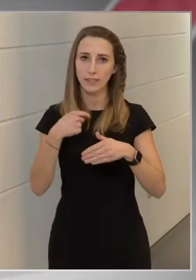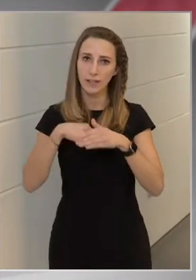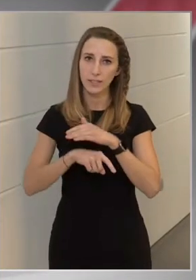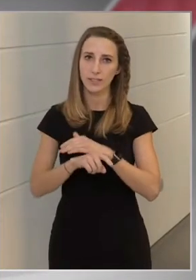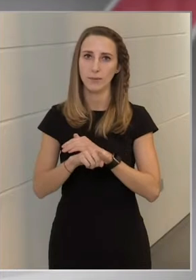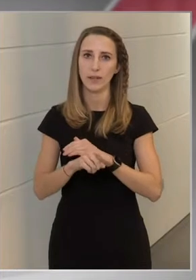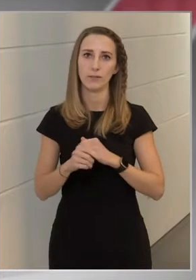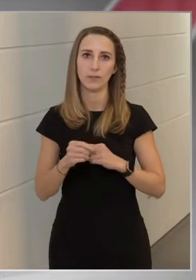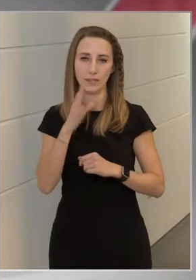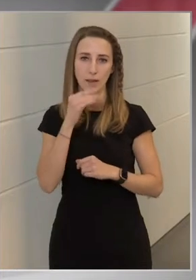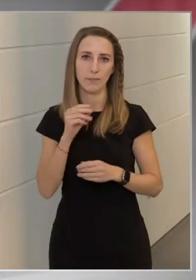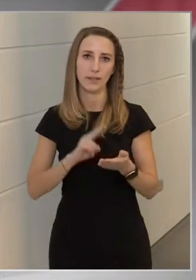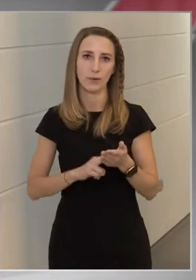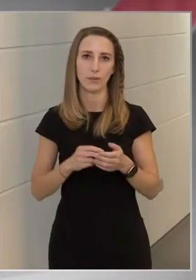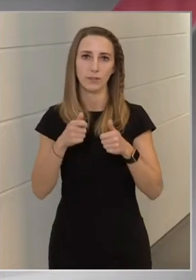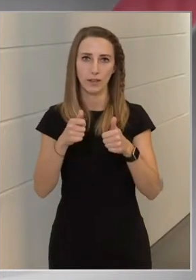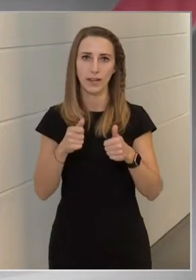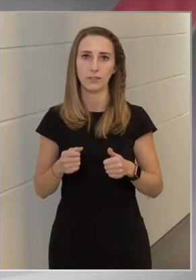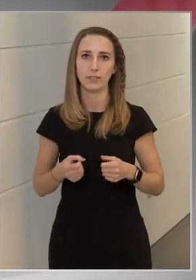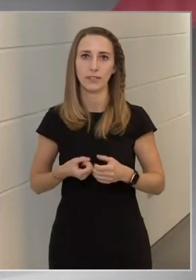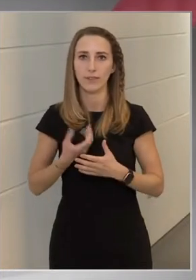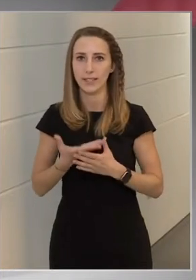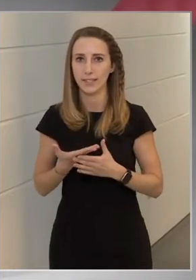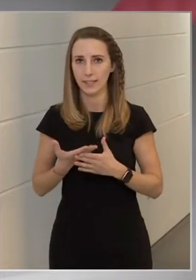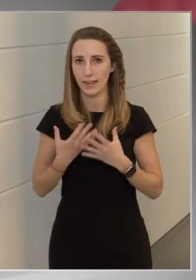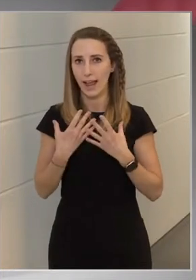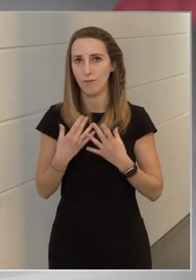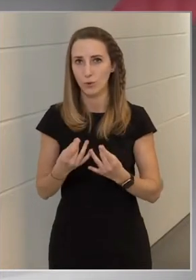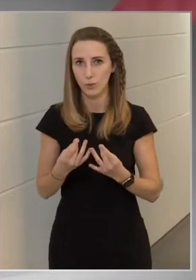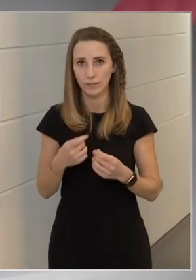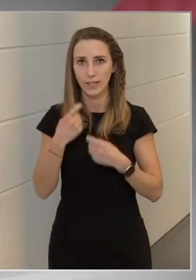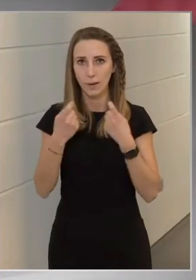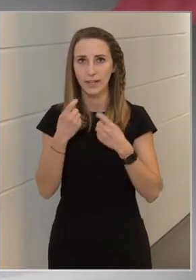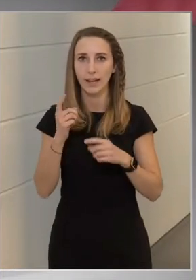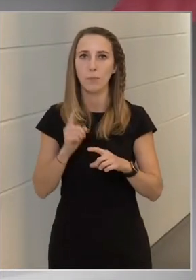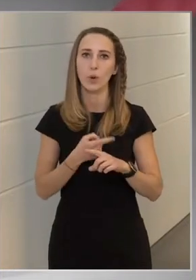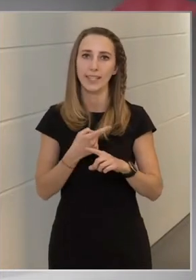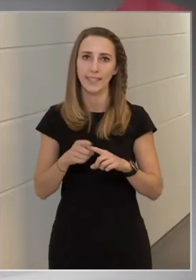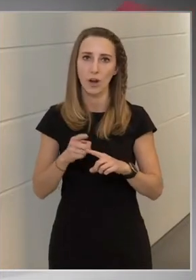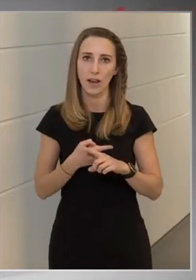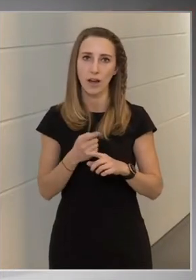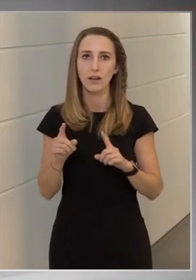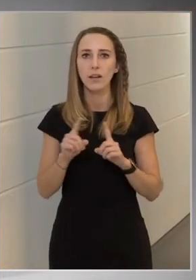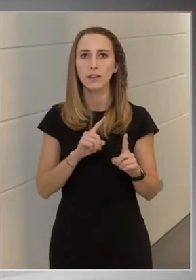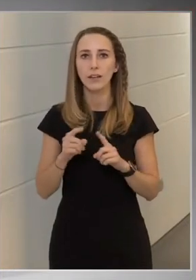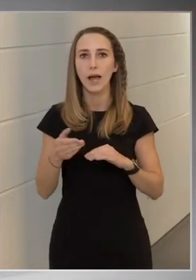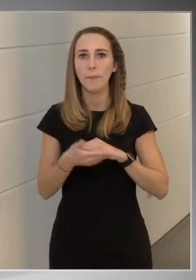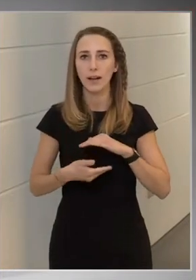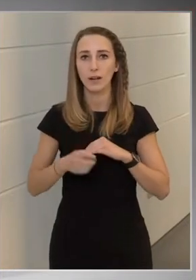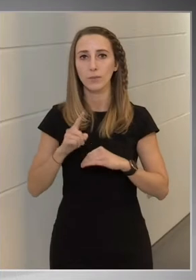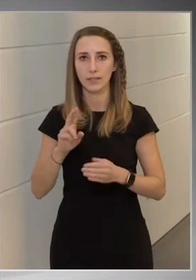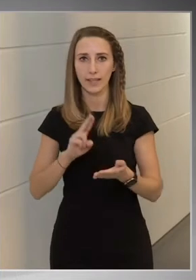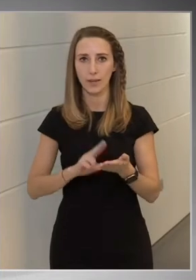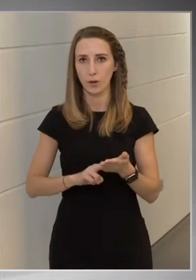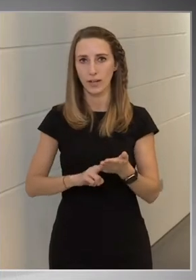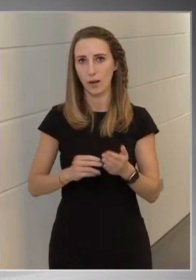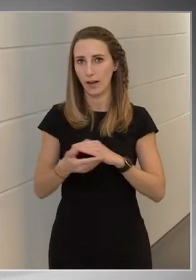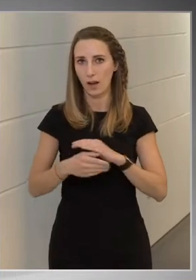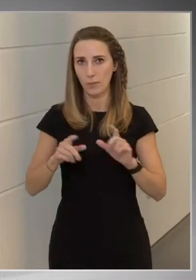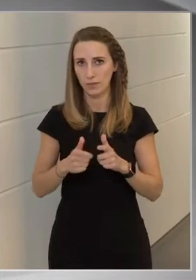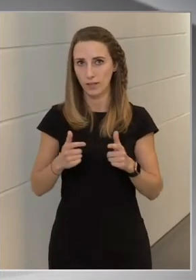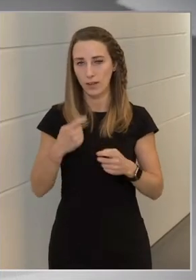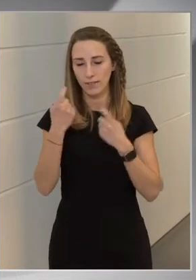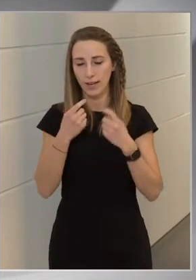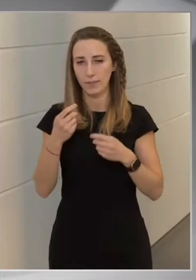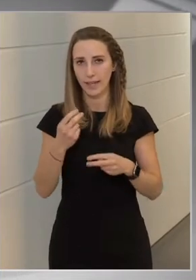az ENSZ emberi jogi tanácsa kifejezetten elfogult véleményeket, politikailag talán megalapozott, de jogilag megalapozatlan véleményeket